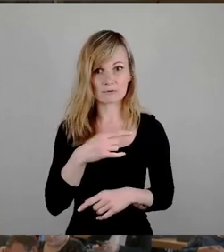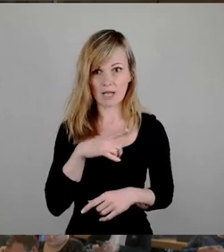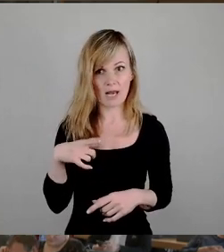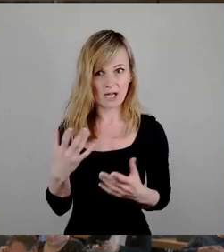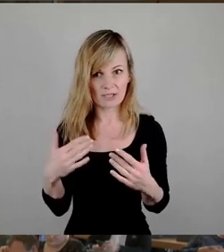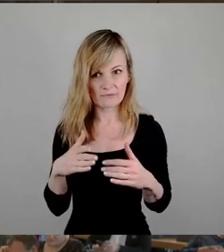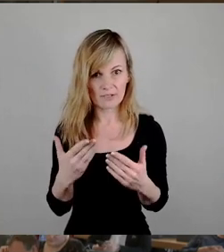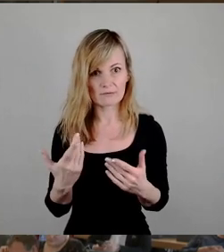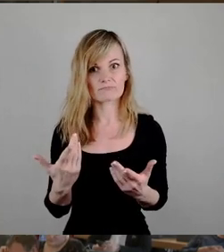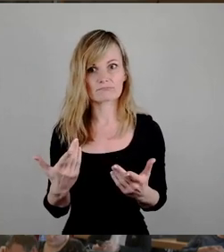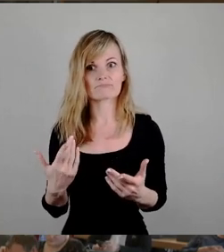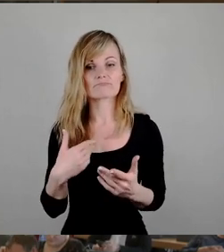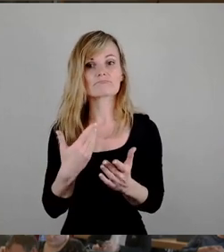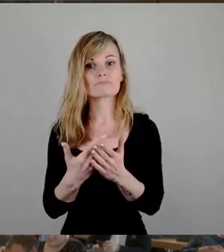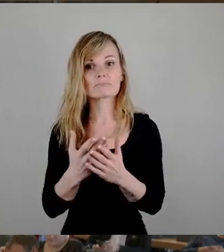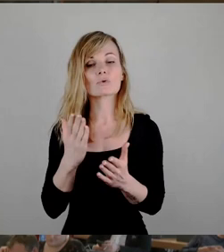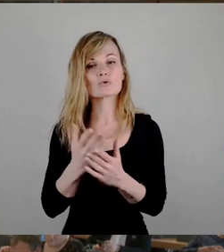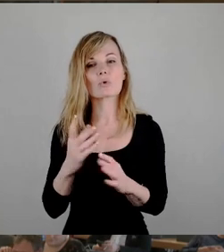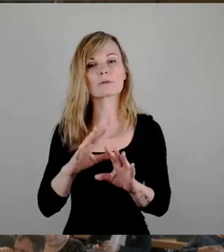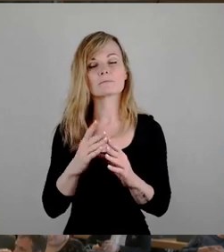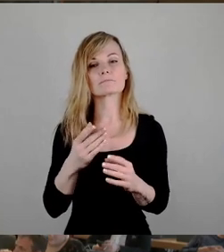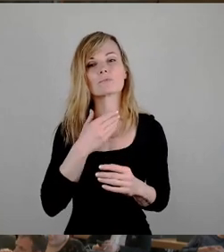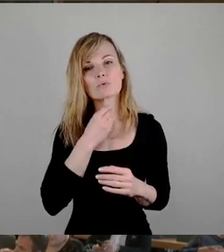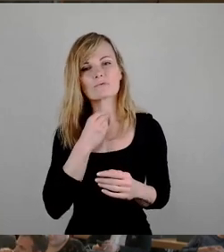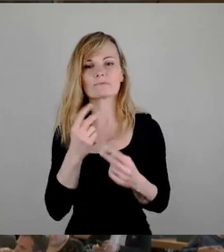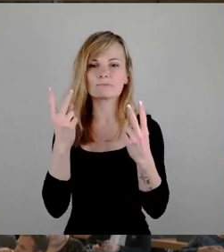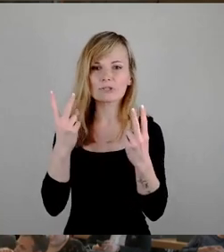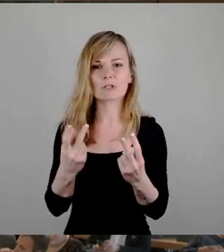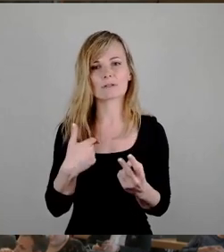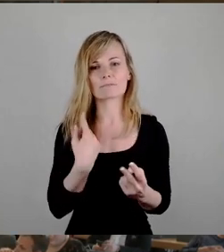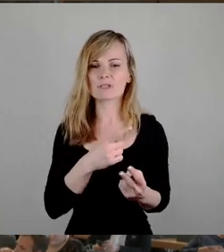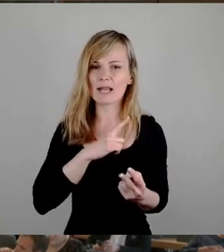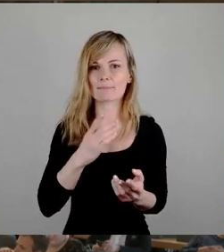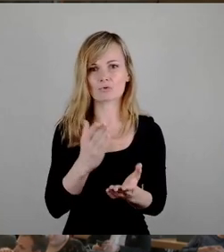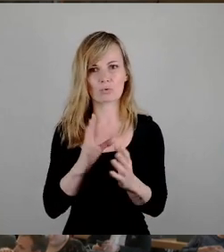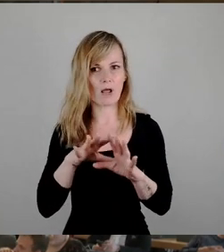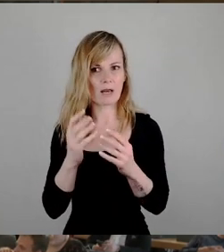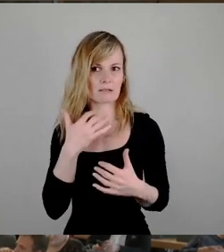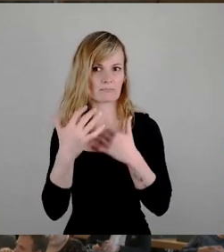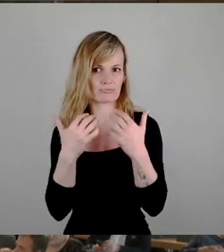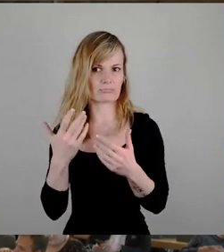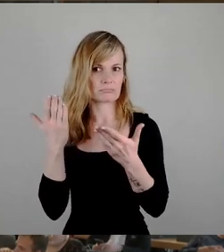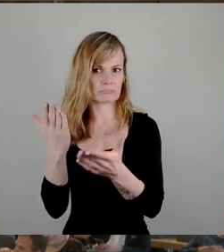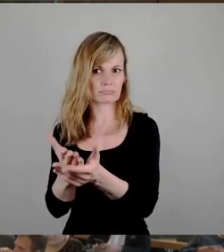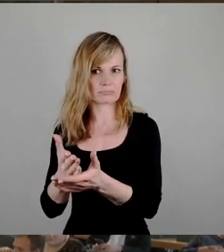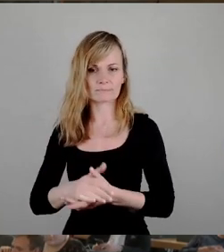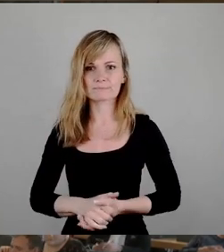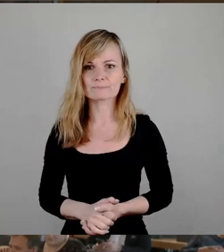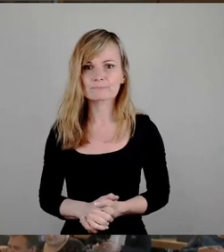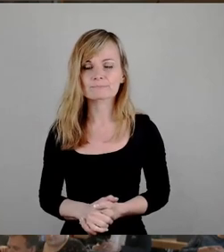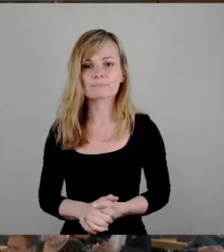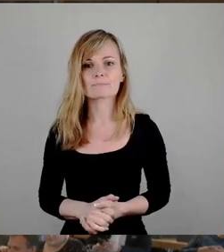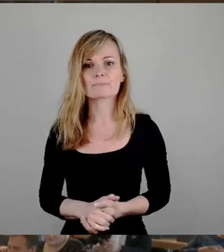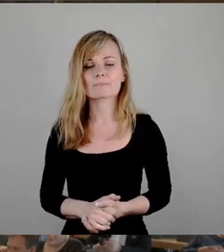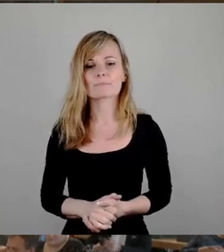alles Nötige dazu gesagt. Ich habe dort Ihnen vorgetragen, dass es hier um eine Auseinandersetzung zwischen Regulierungsmut und Freiheit